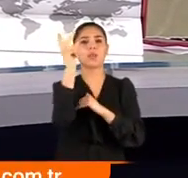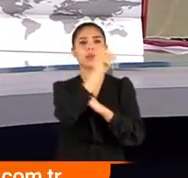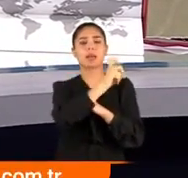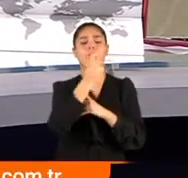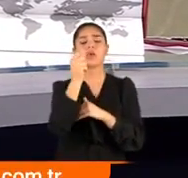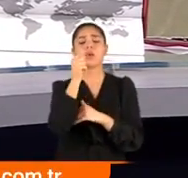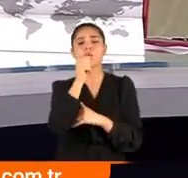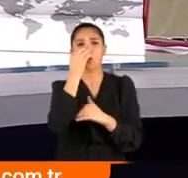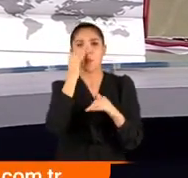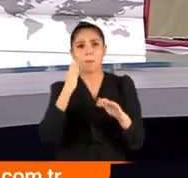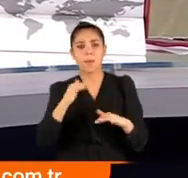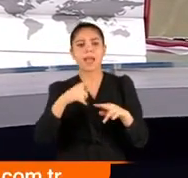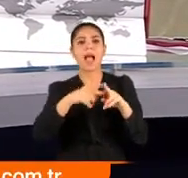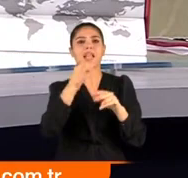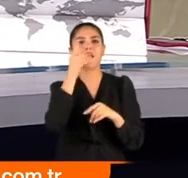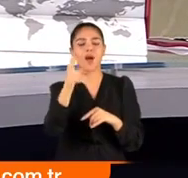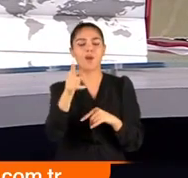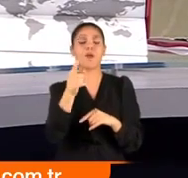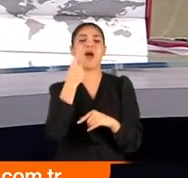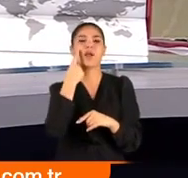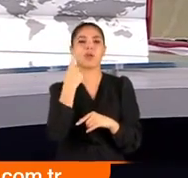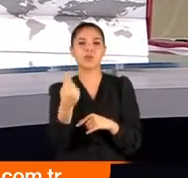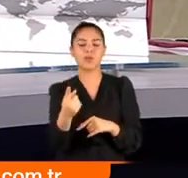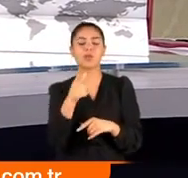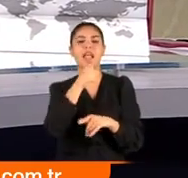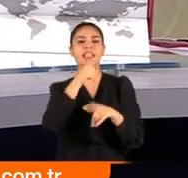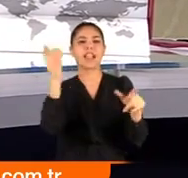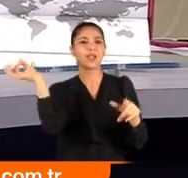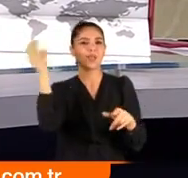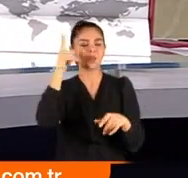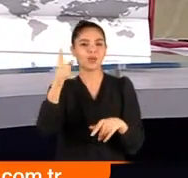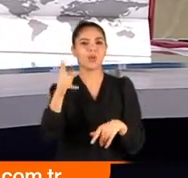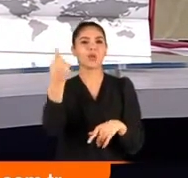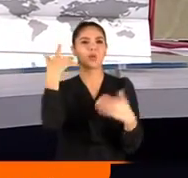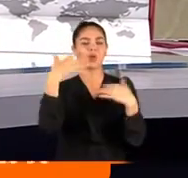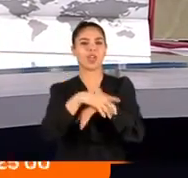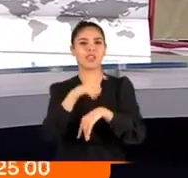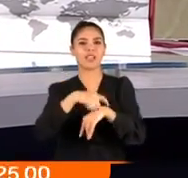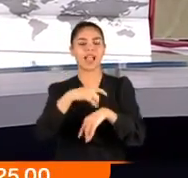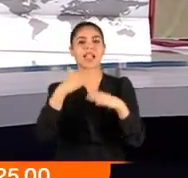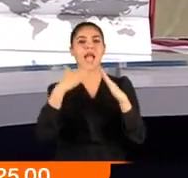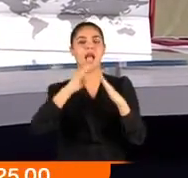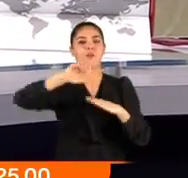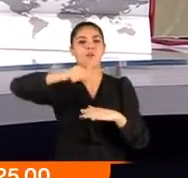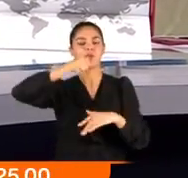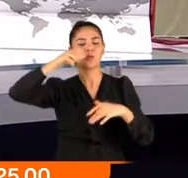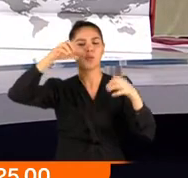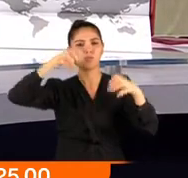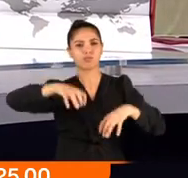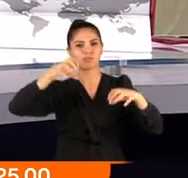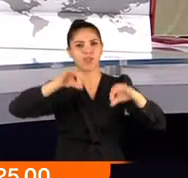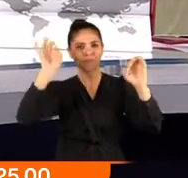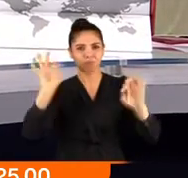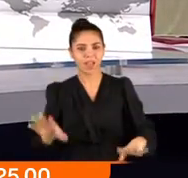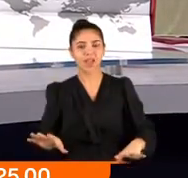süredir suya hasretti. ATV haber aracılığıyla sesleri duyuldu ve nihayet dün gece yarısı evlerde musluklardan su akmaya